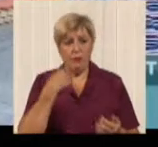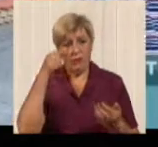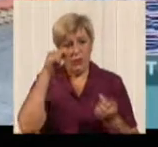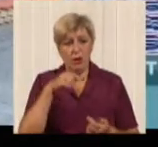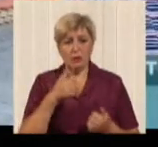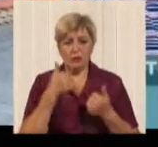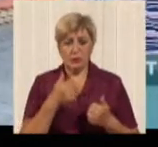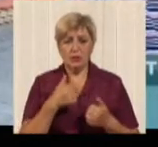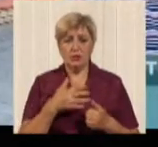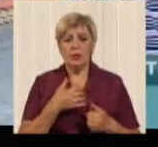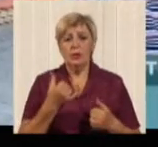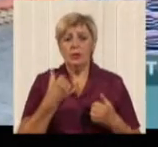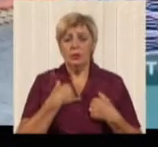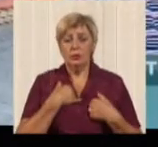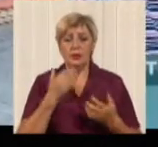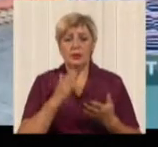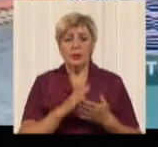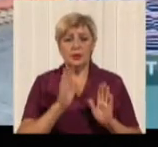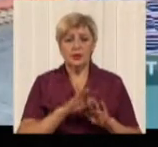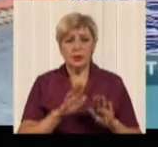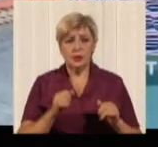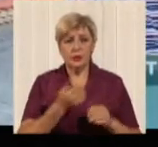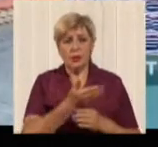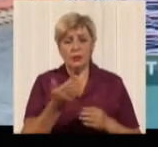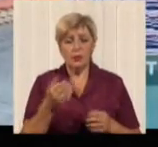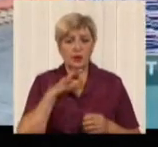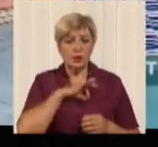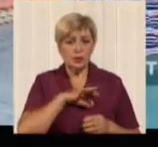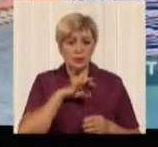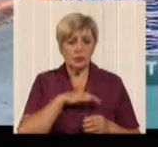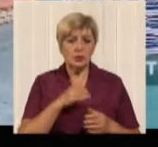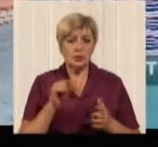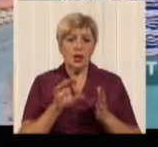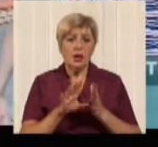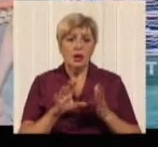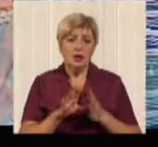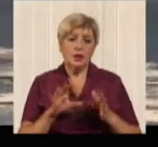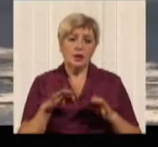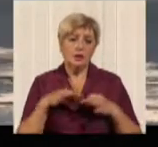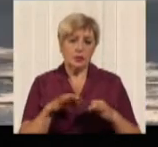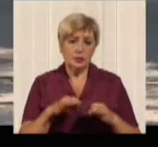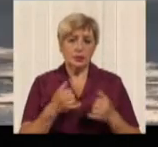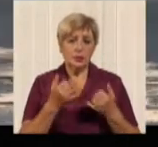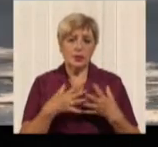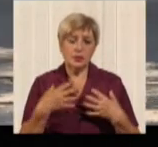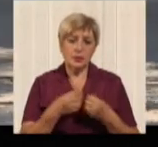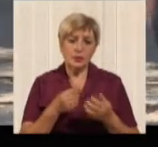Оскільки у мене є діти, і вони користуються електротранспортом, так само, як і я, то для сімейного бюджету це відчутно. От